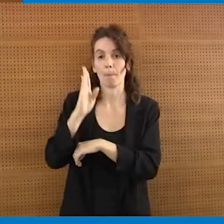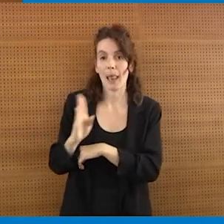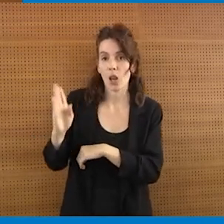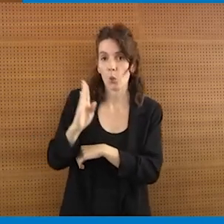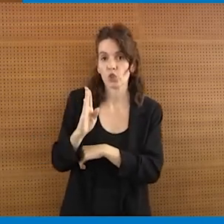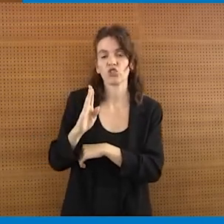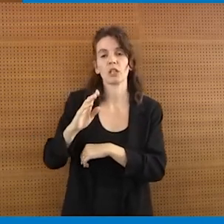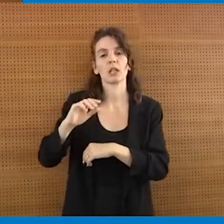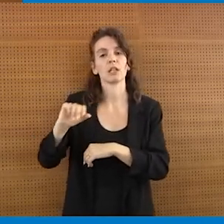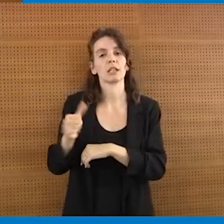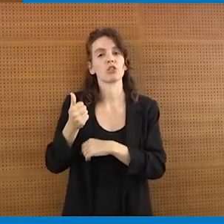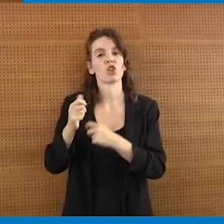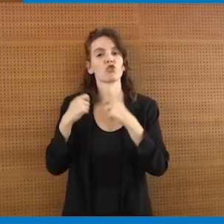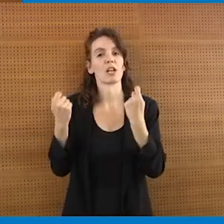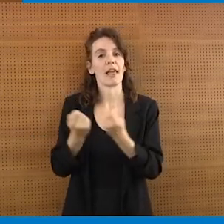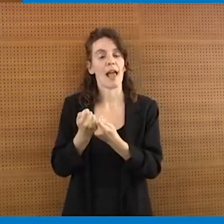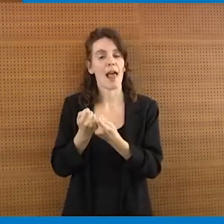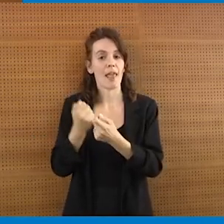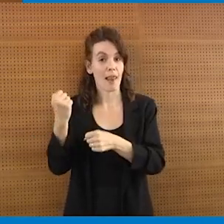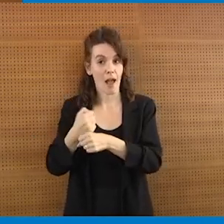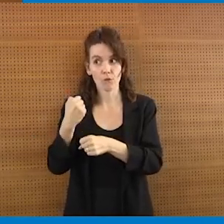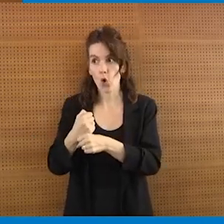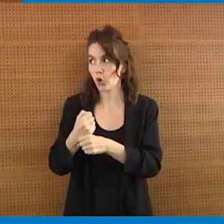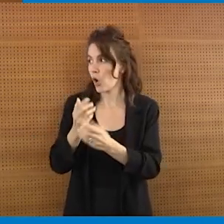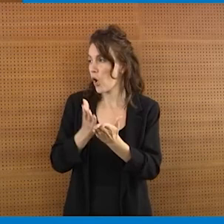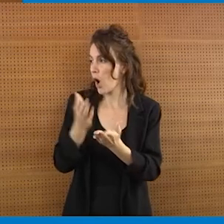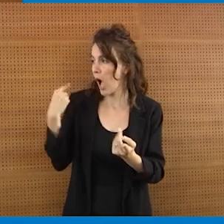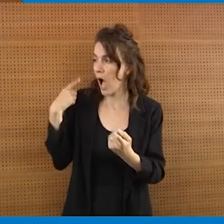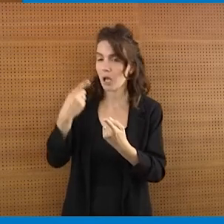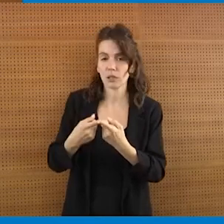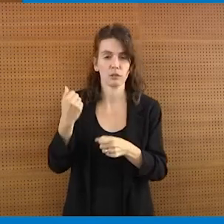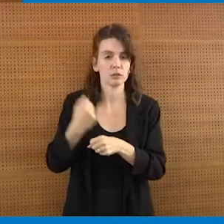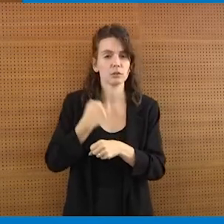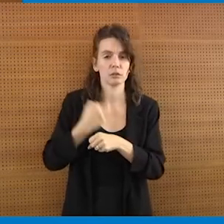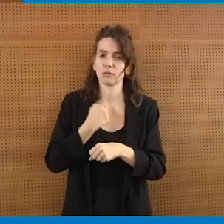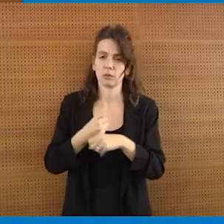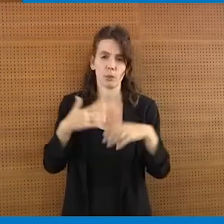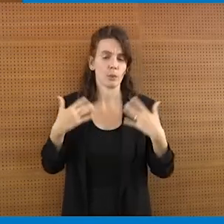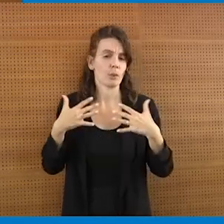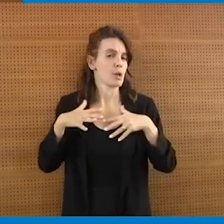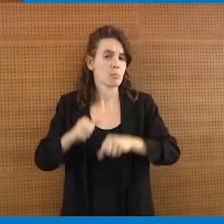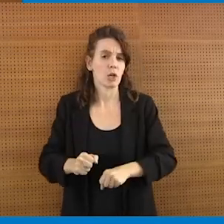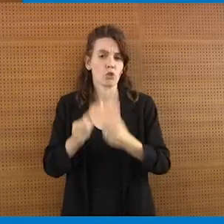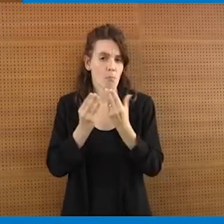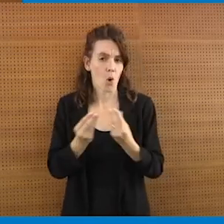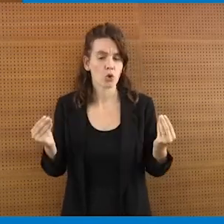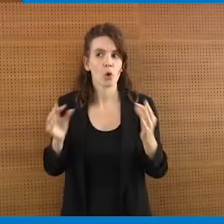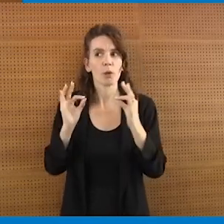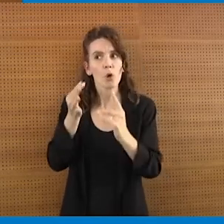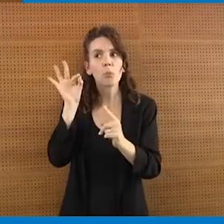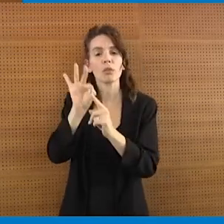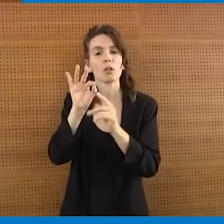perché anche in quest'ultimo anno si è fatto tanto, si è fatto molto lavoro su quel percorso di armonizzazione che noi chiedevamo